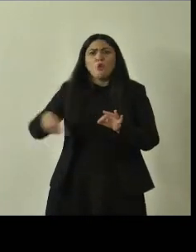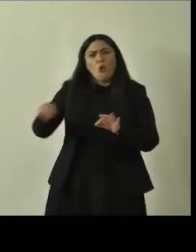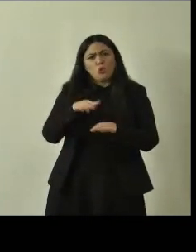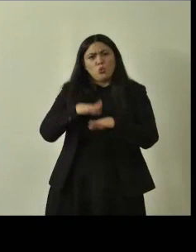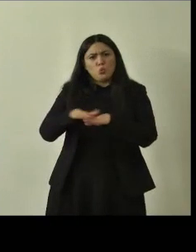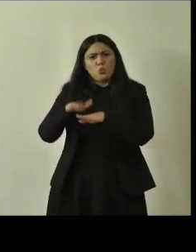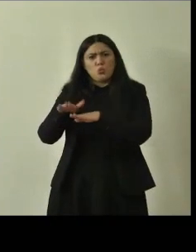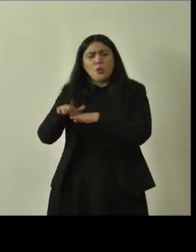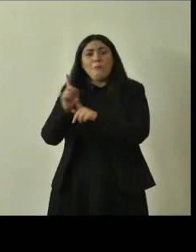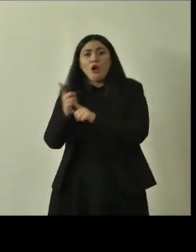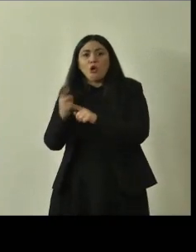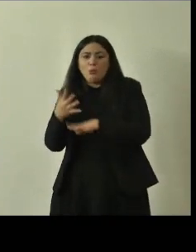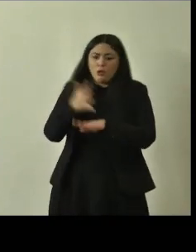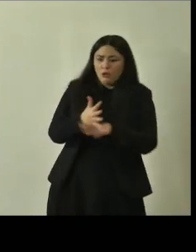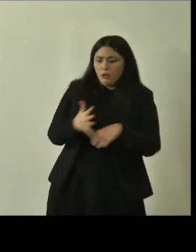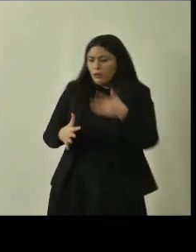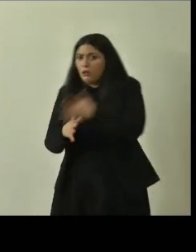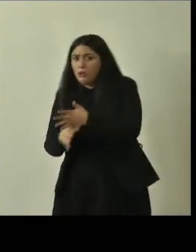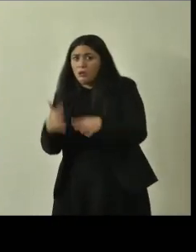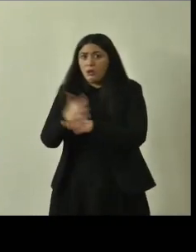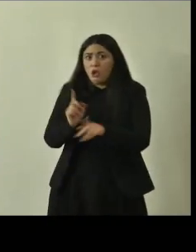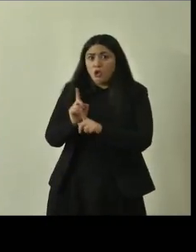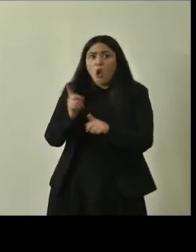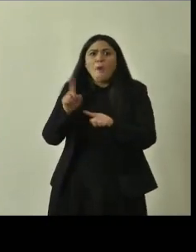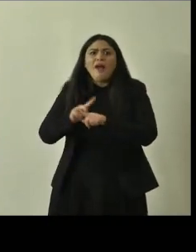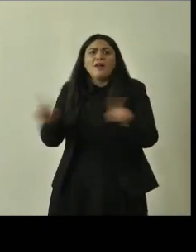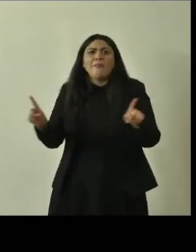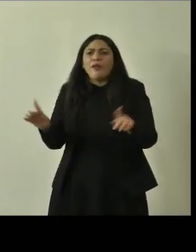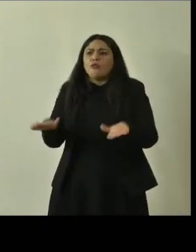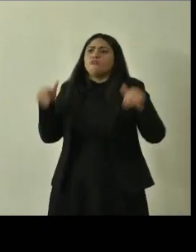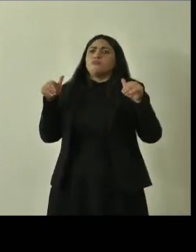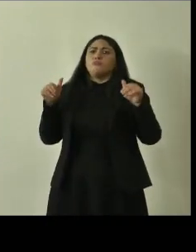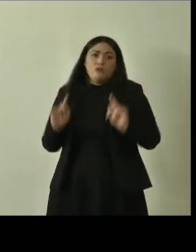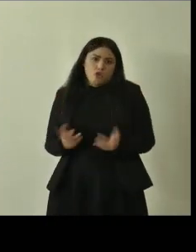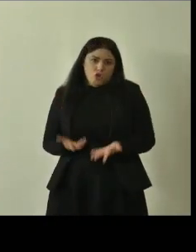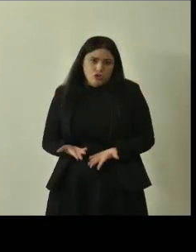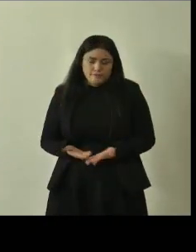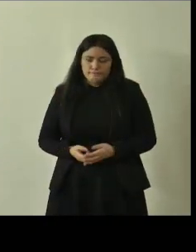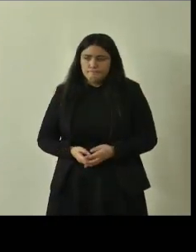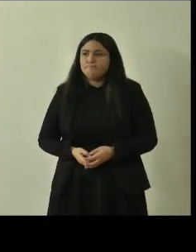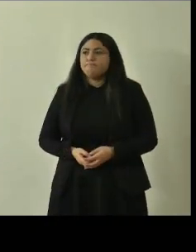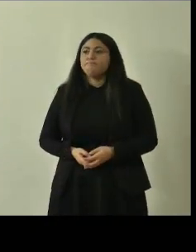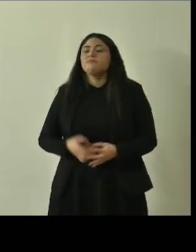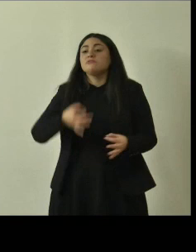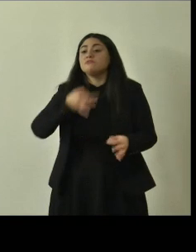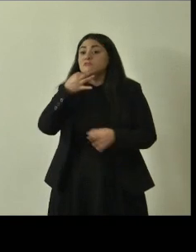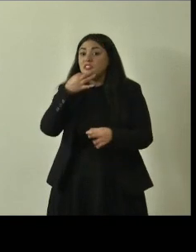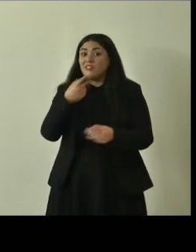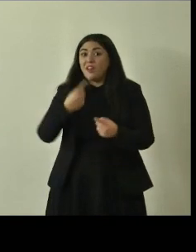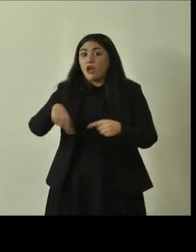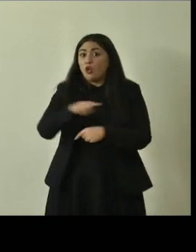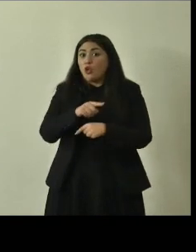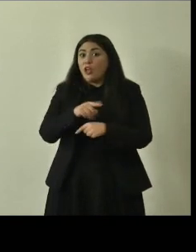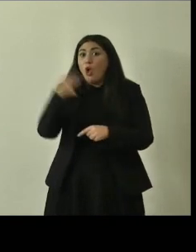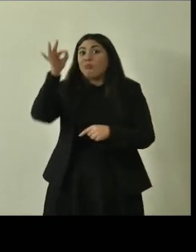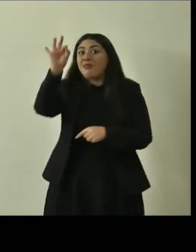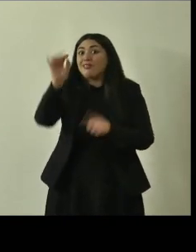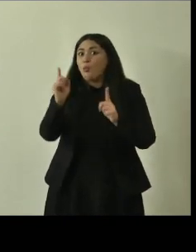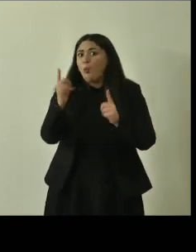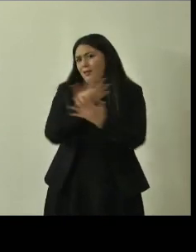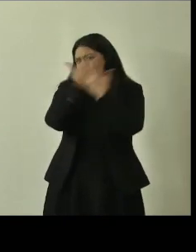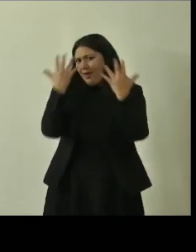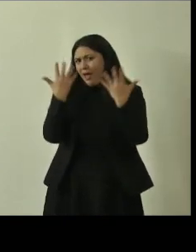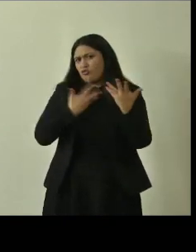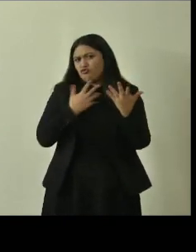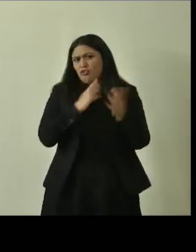né sovrapporci né avere dei vuoti quindi il pacchetto delle cose da fare è chiaro e più farlo perché poi questa